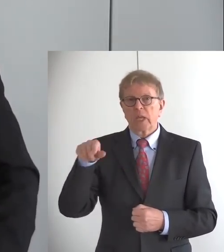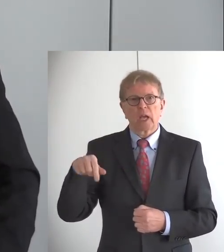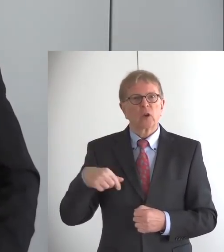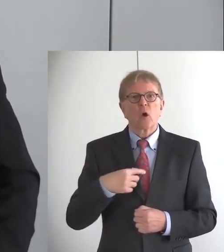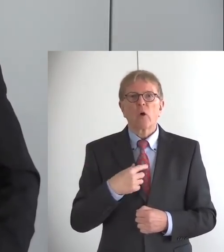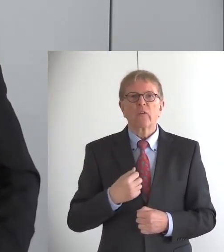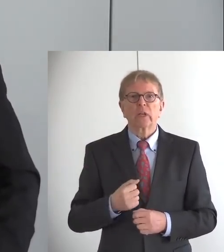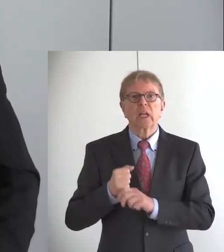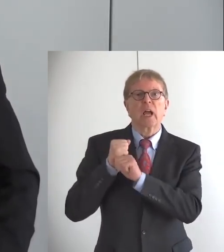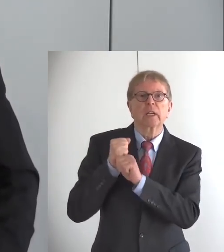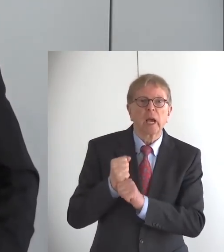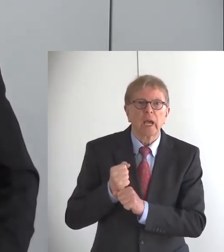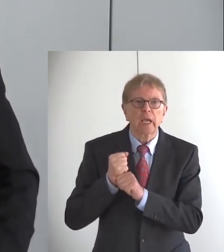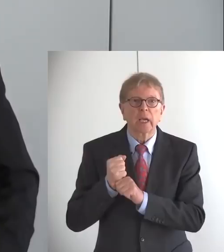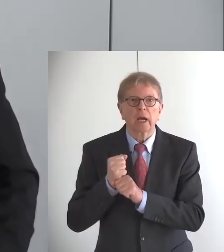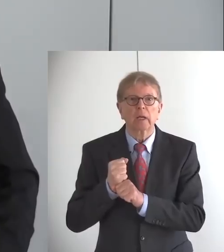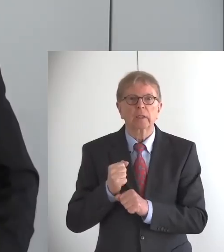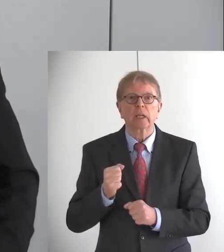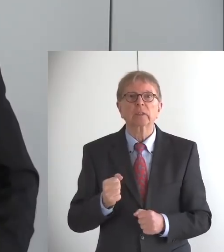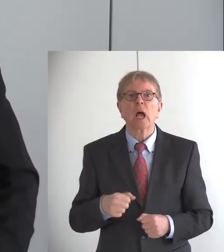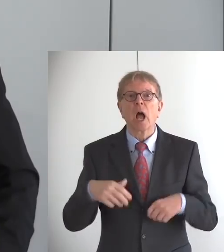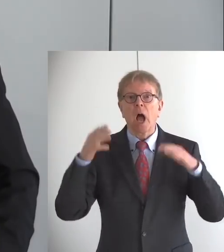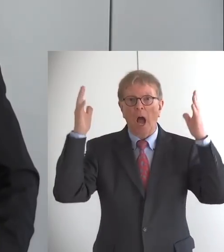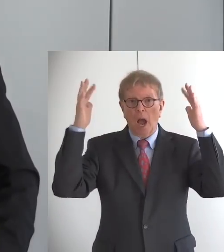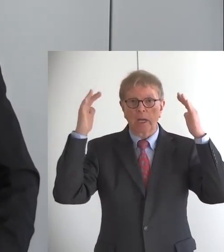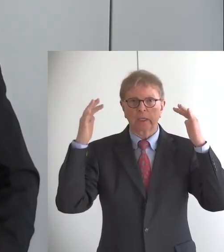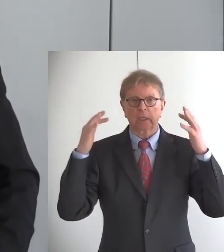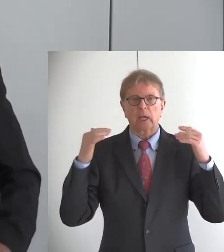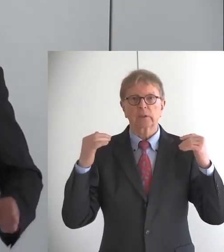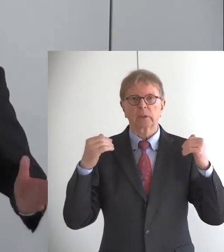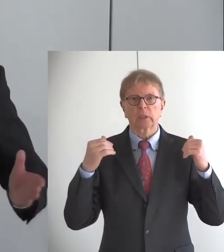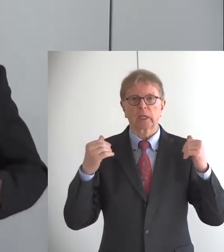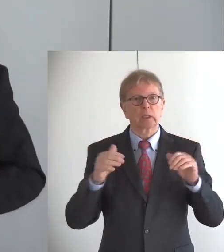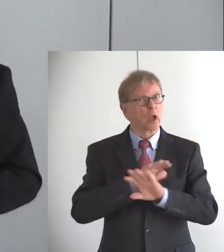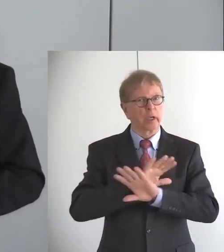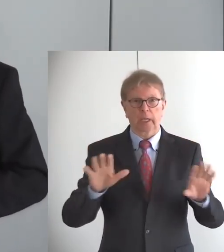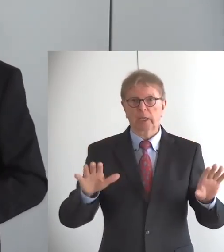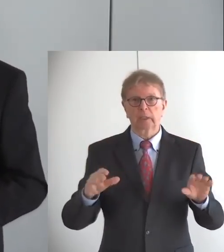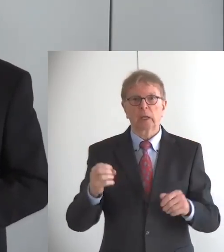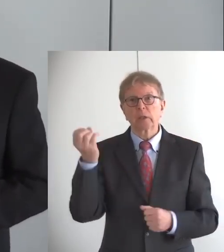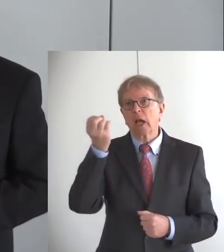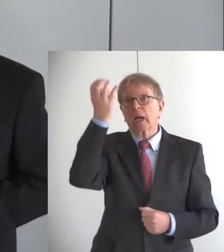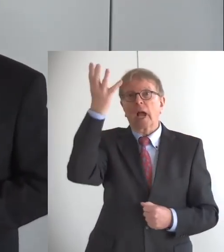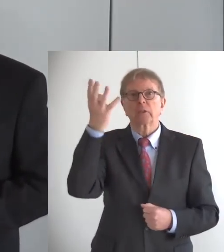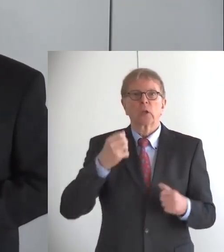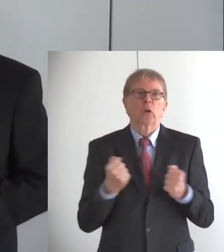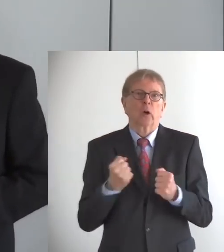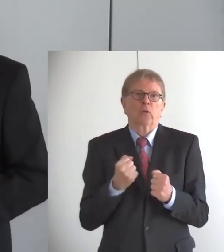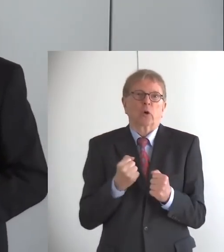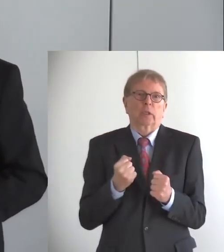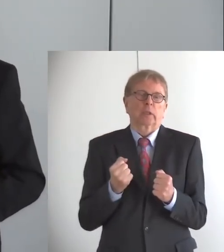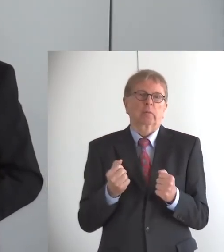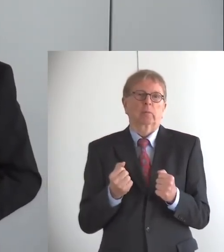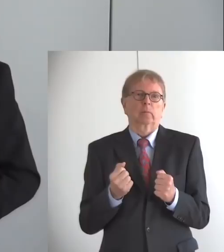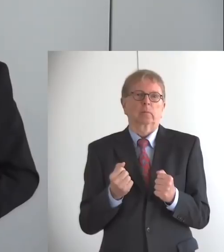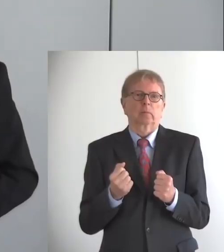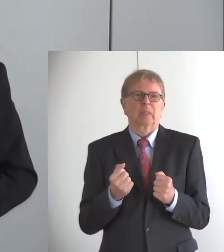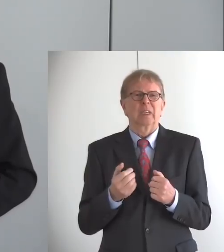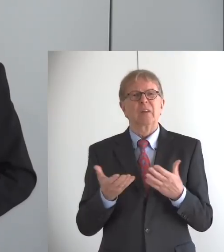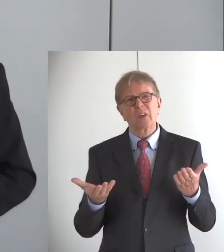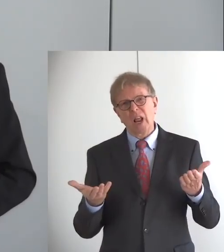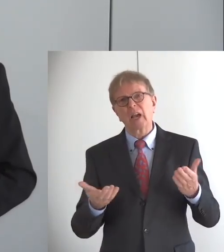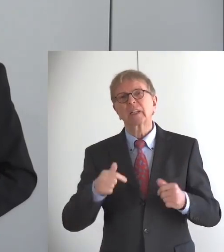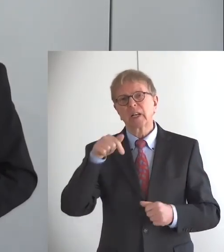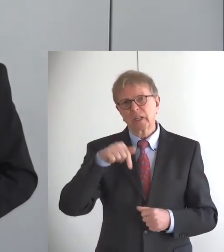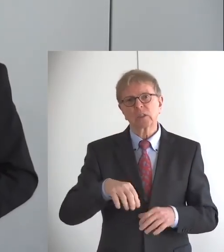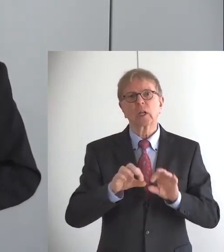Geistes sein. Und wir haben eben nicht den Geisterfurcht. Sicherlich mag jetzt auch in diesen Tagen bei dem einen und